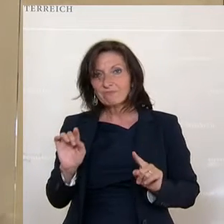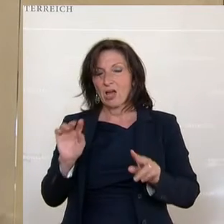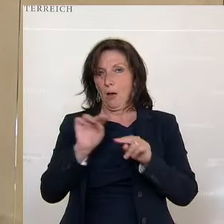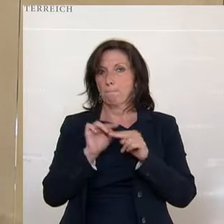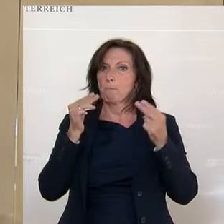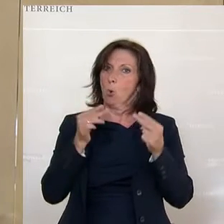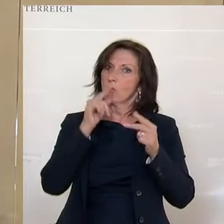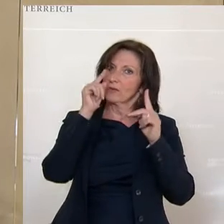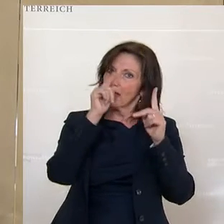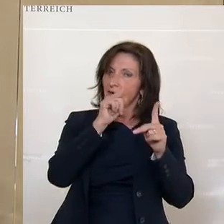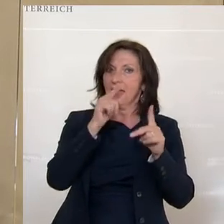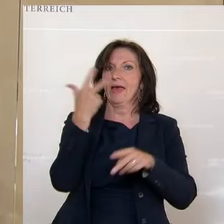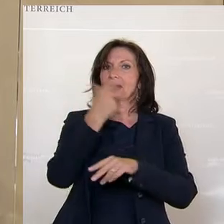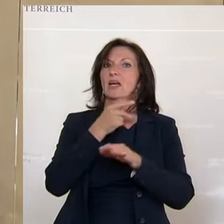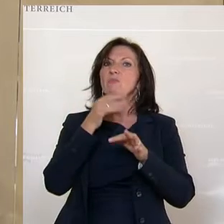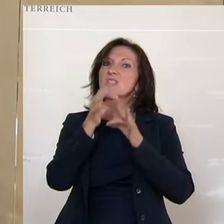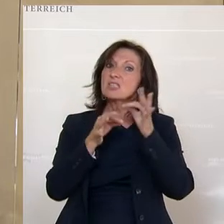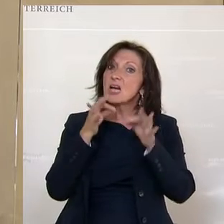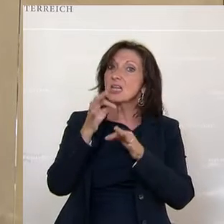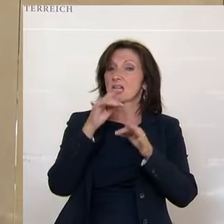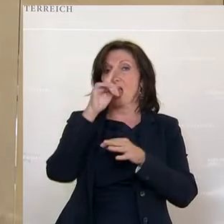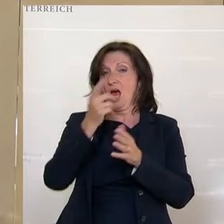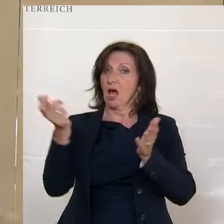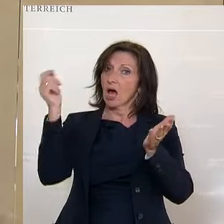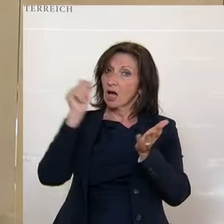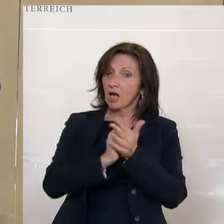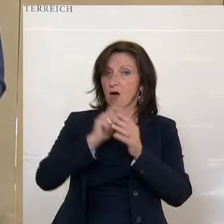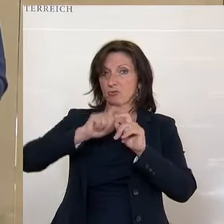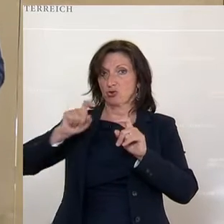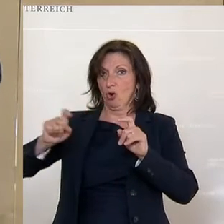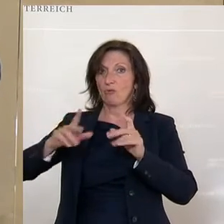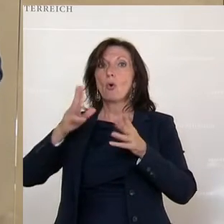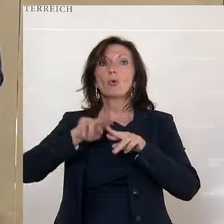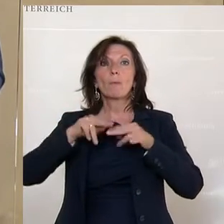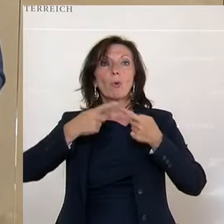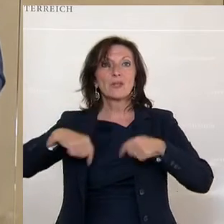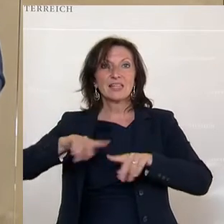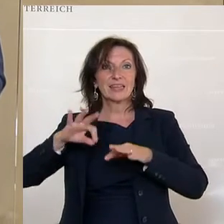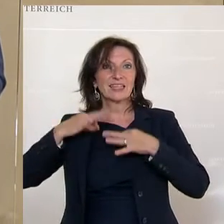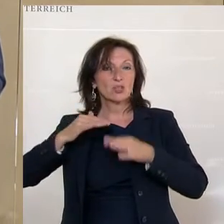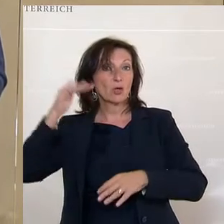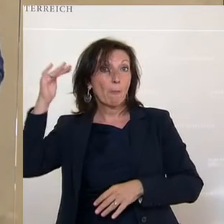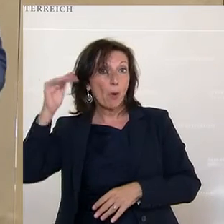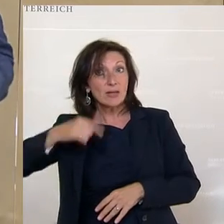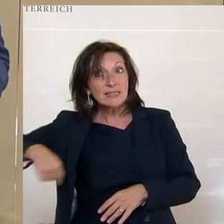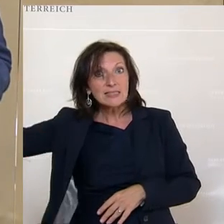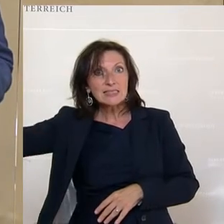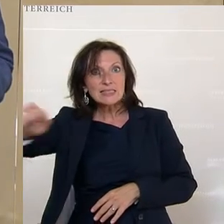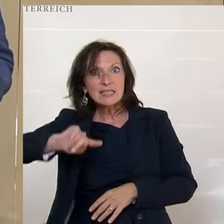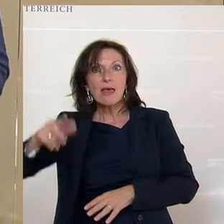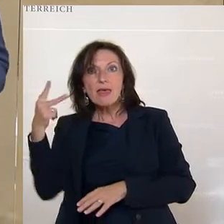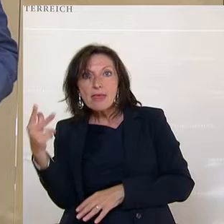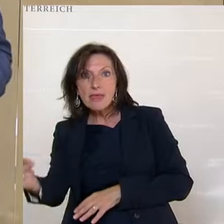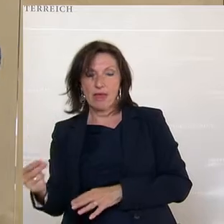kümmert sich um die Impfstrategie, um die Beschaffung in Sachen Impfung und die Länder und die Gesundheitsbehörden vor Ort kümmern sich um die Umsetzung.